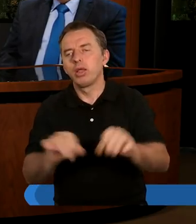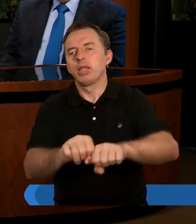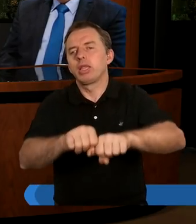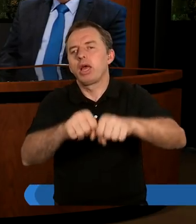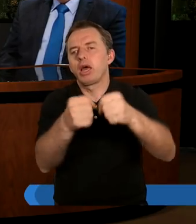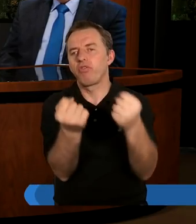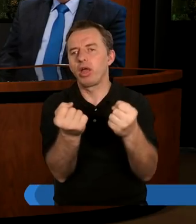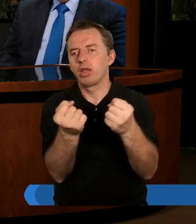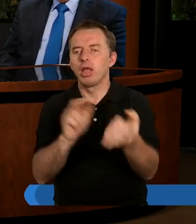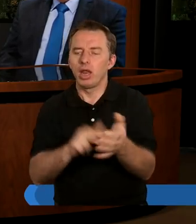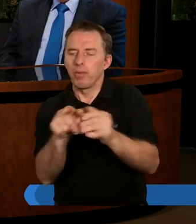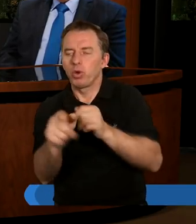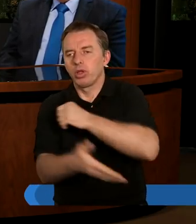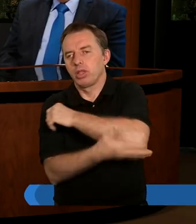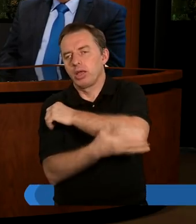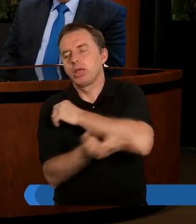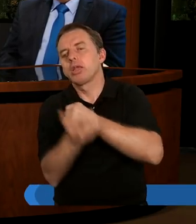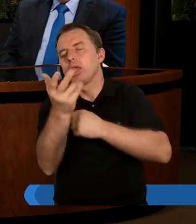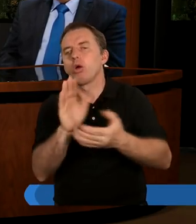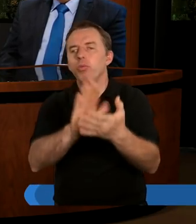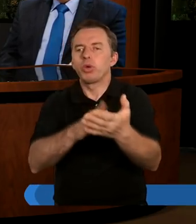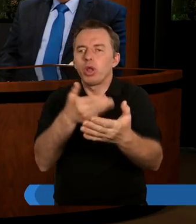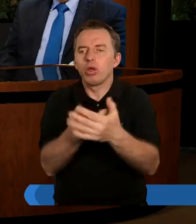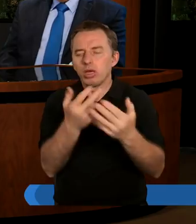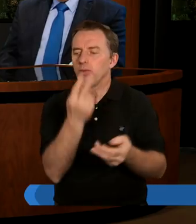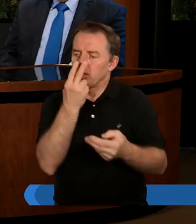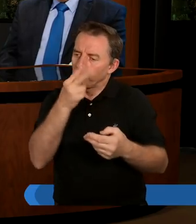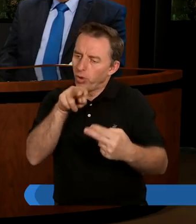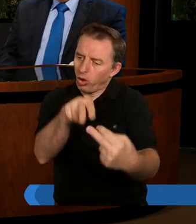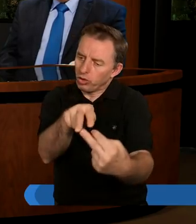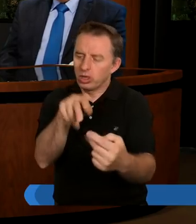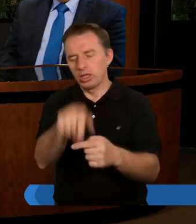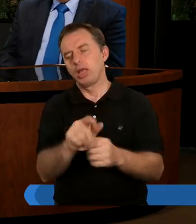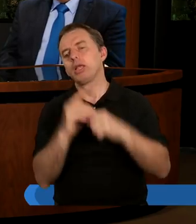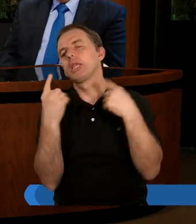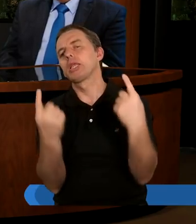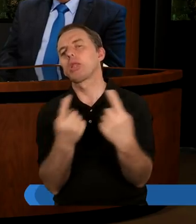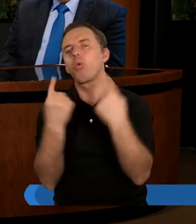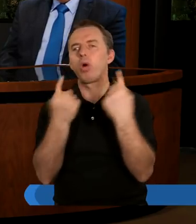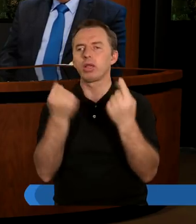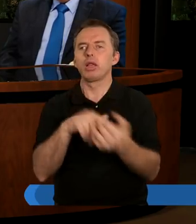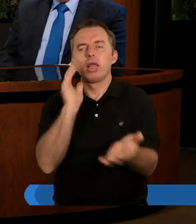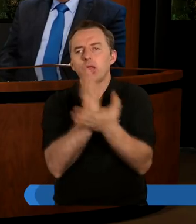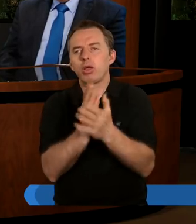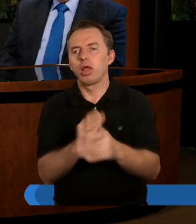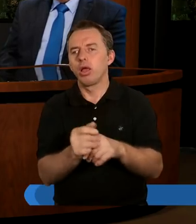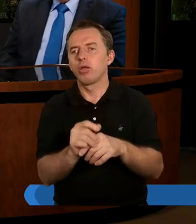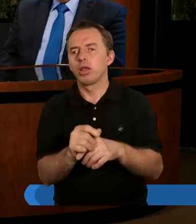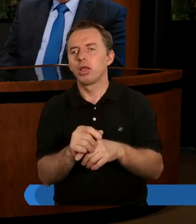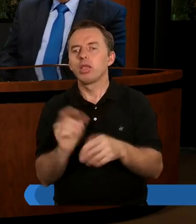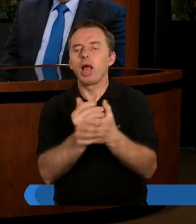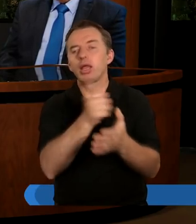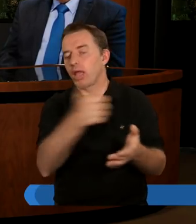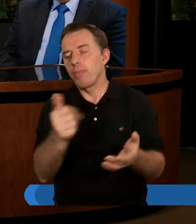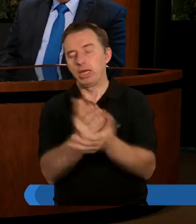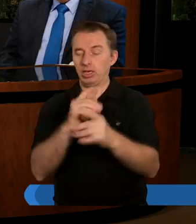czy naderwaniu. I na podstawie kilku przykładów chcemy spojrzeć na takie sytuacje, nie tyle może koncentrując się